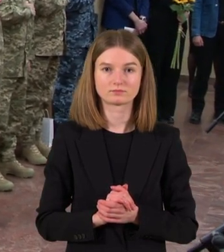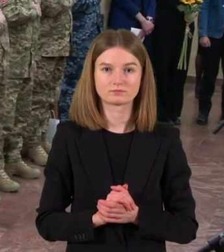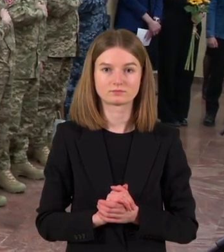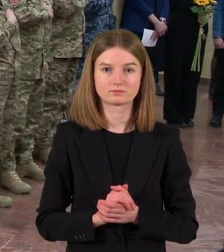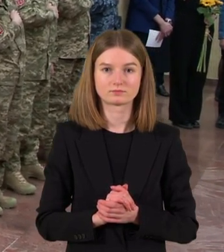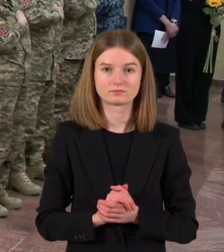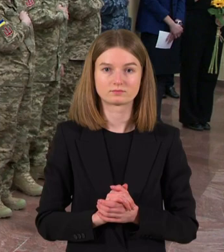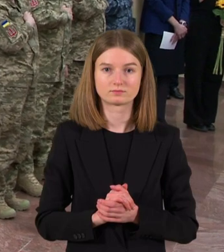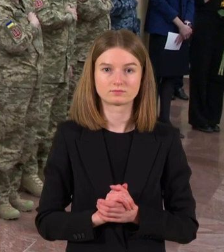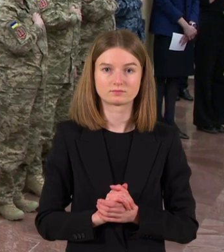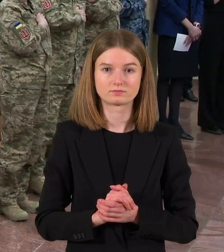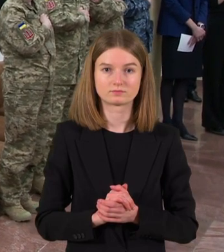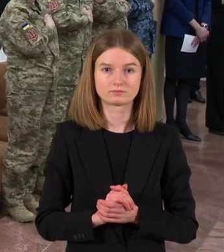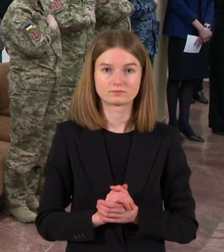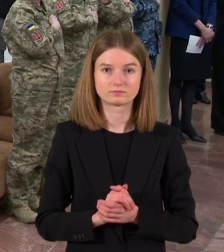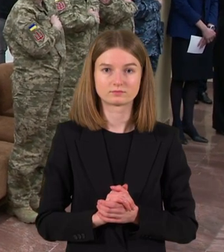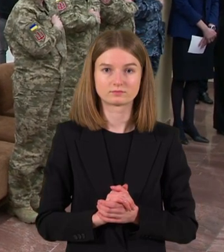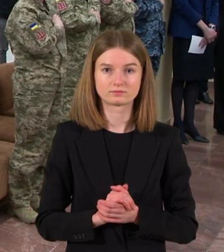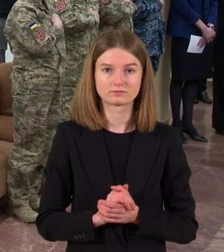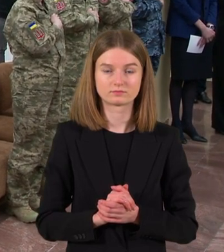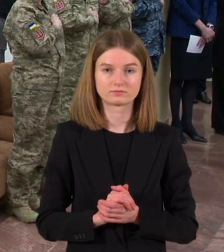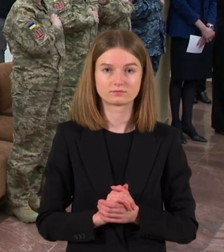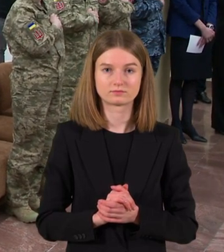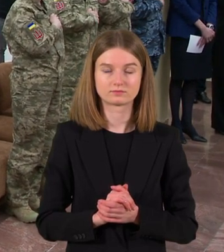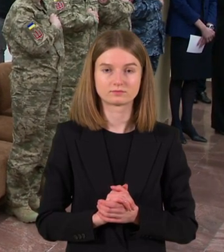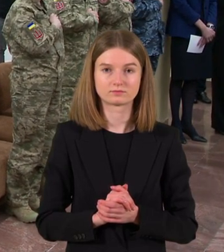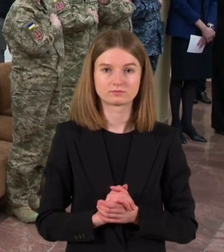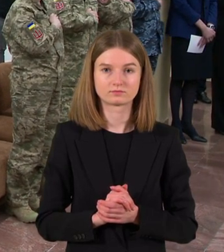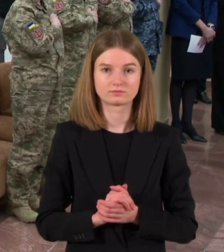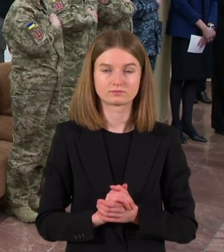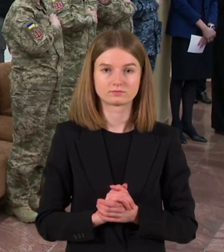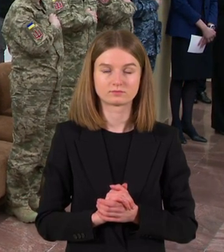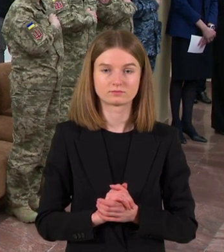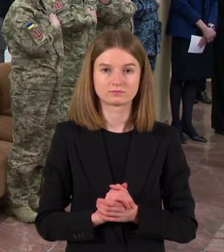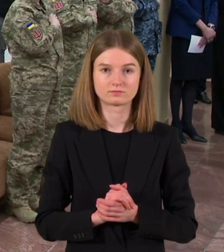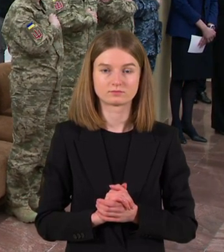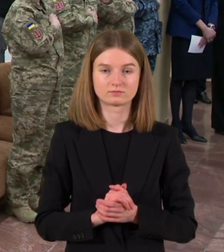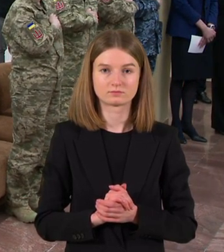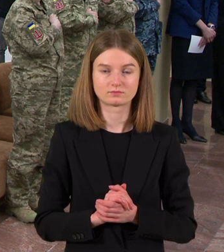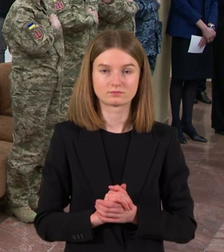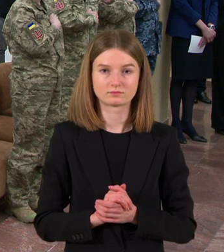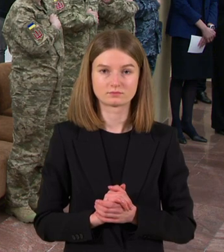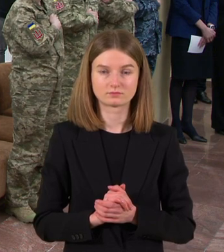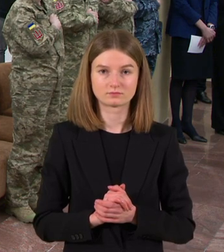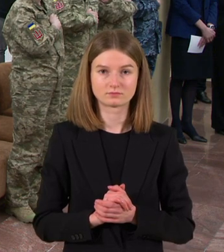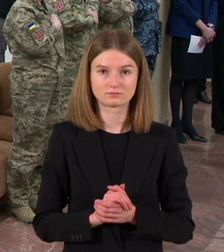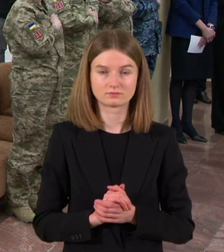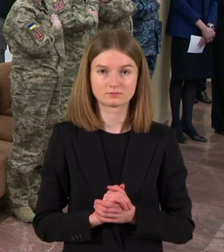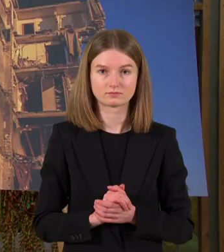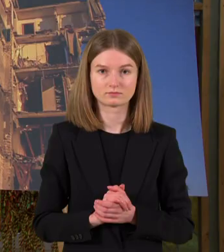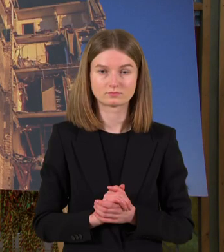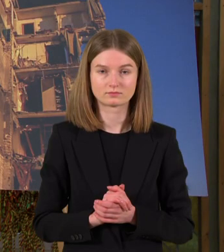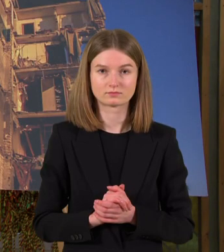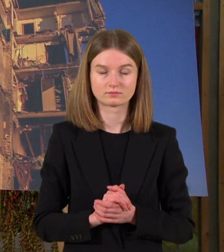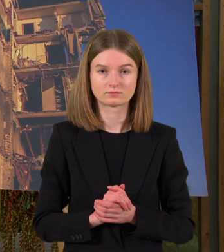šiomį bratę Kozalsko rodo.